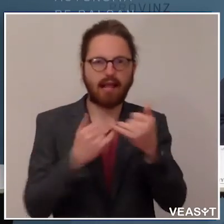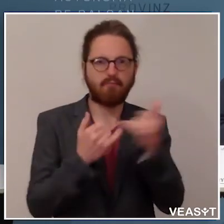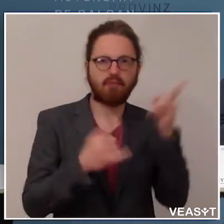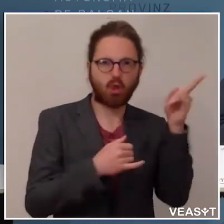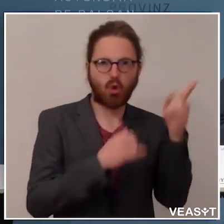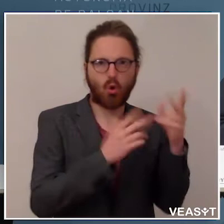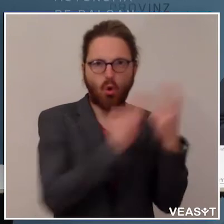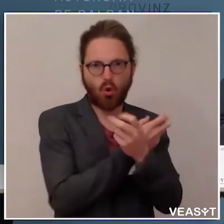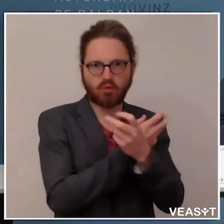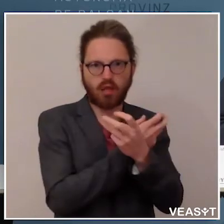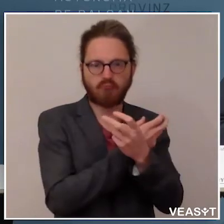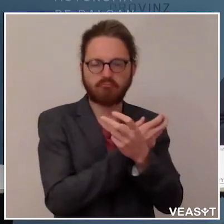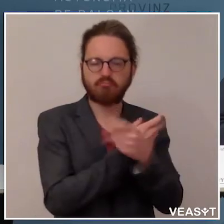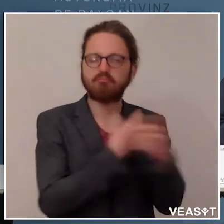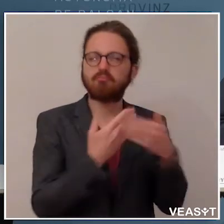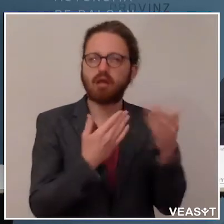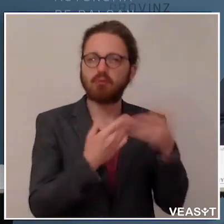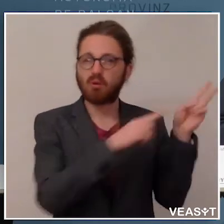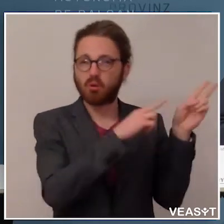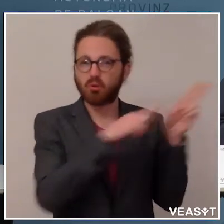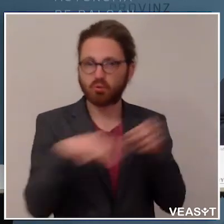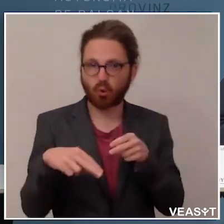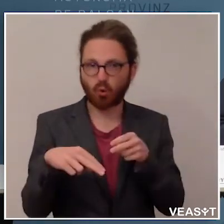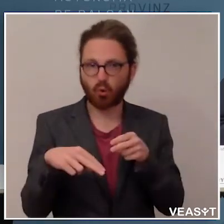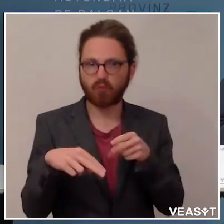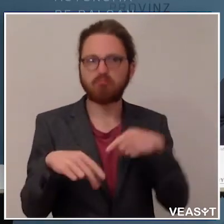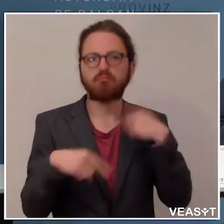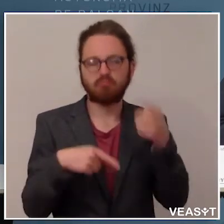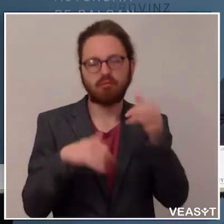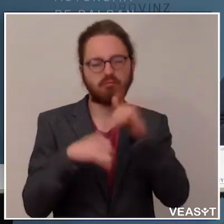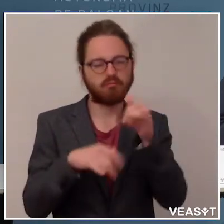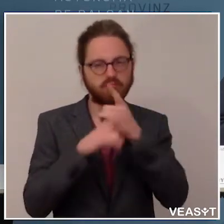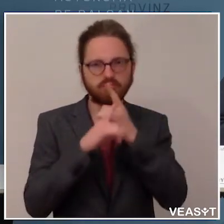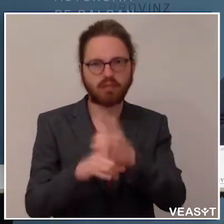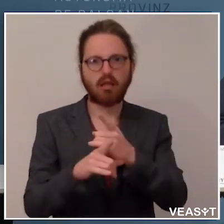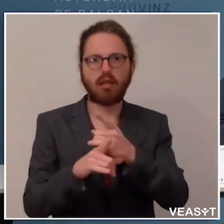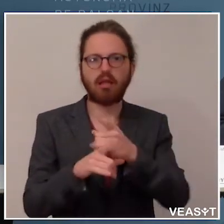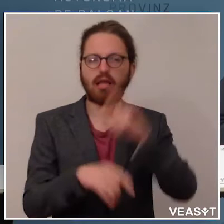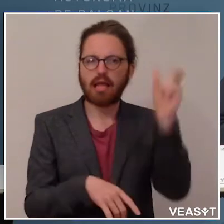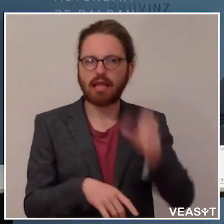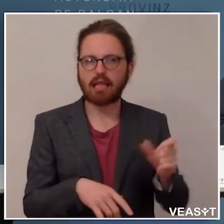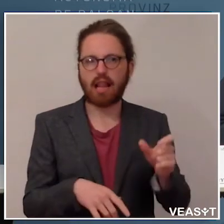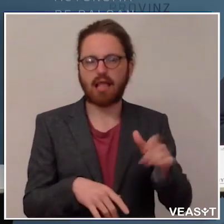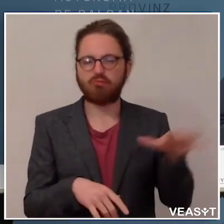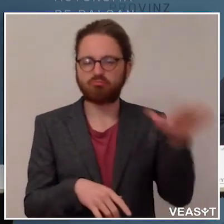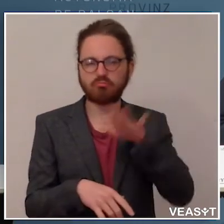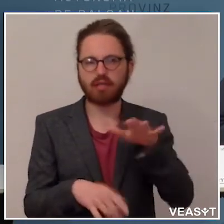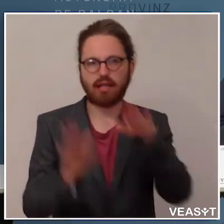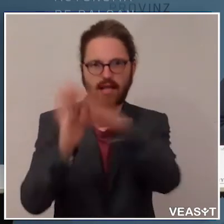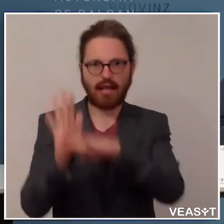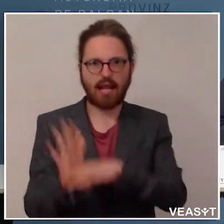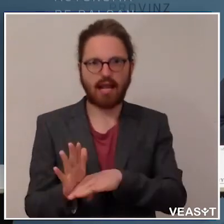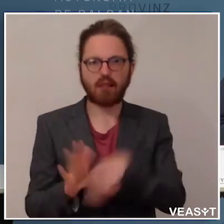gelten natürlich dann die Einreiseregeln in das italienische Staatsgebiet. Und da muss man auch diese weiterhin